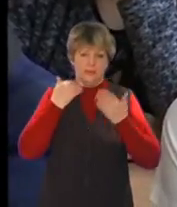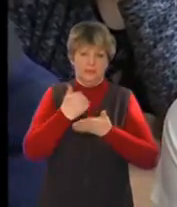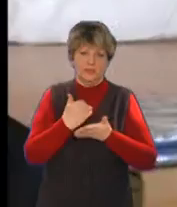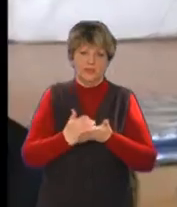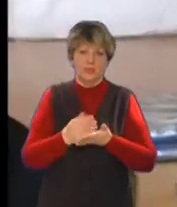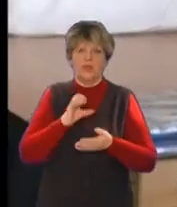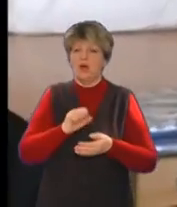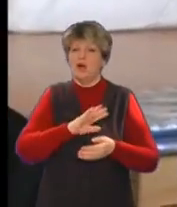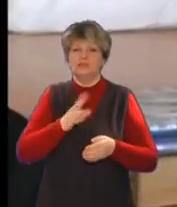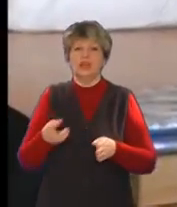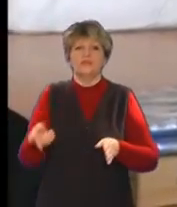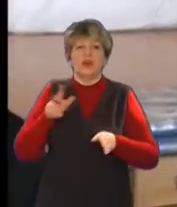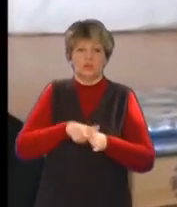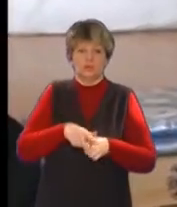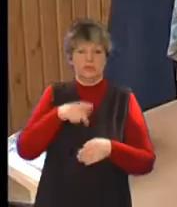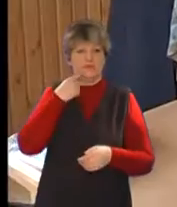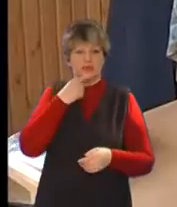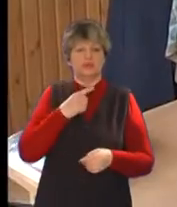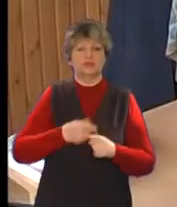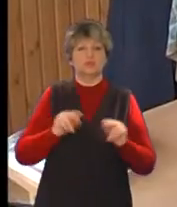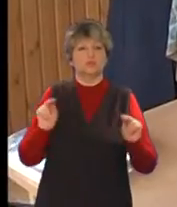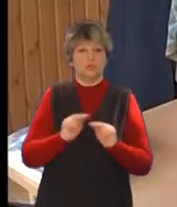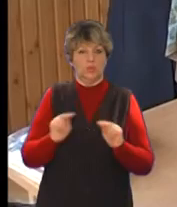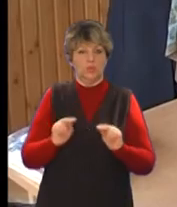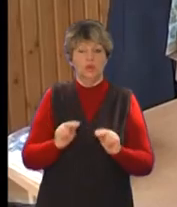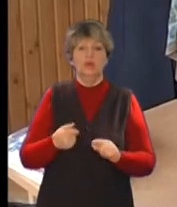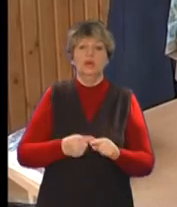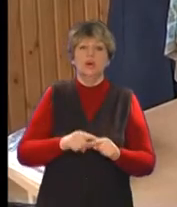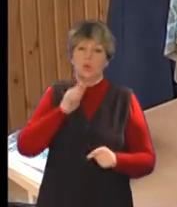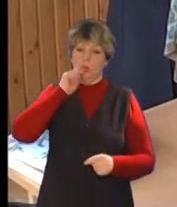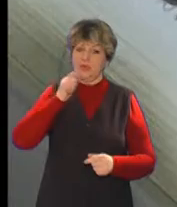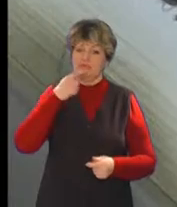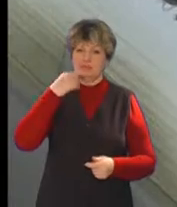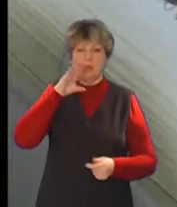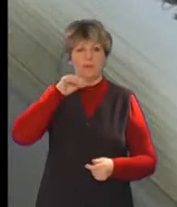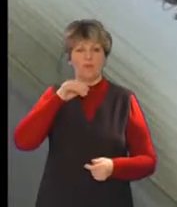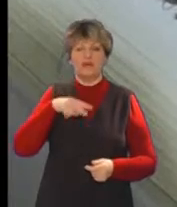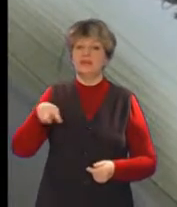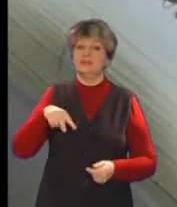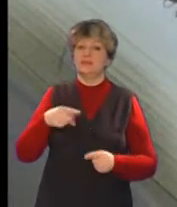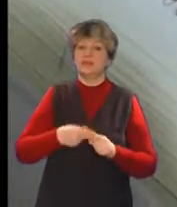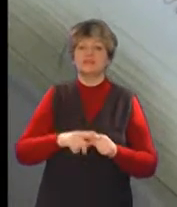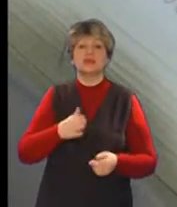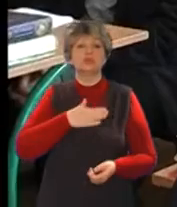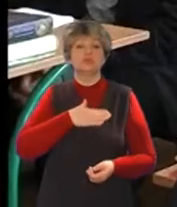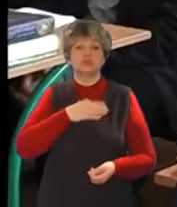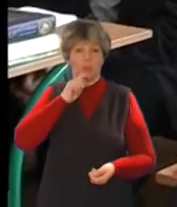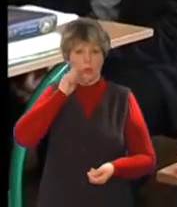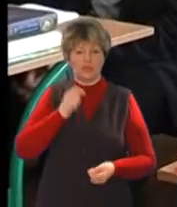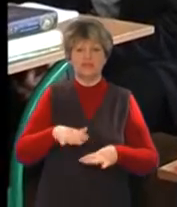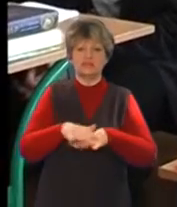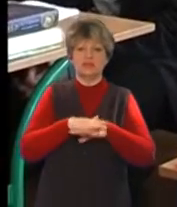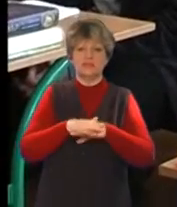програм, а не шляхом інтеграції предметів, впевнений літературознавець Валентина Коваленко. Українська мова і література – це душа